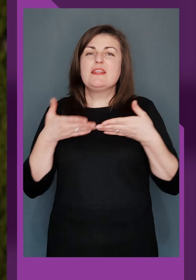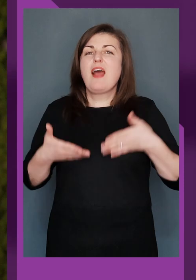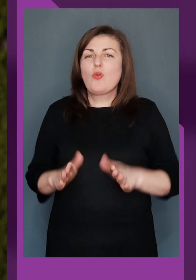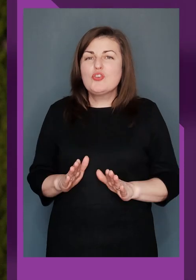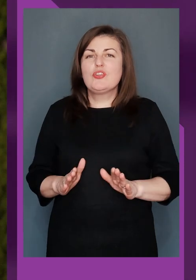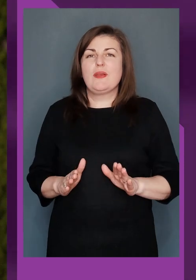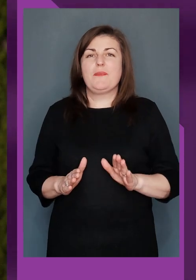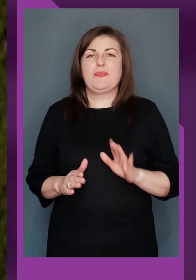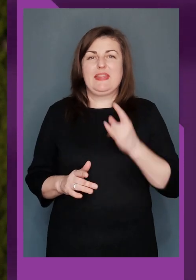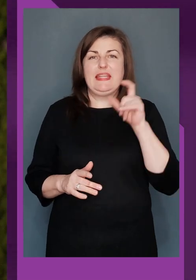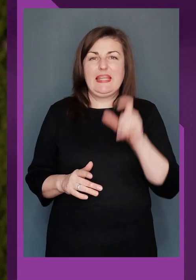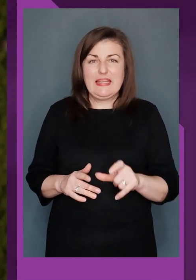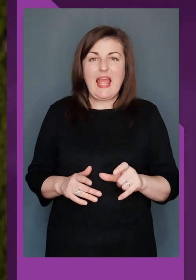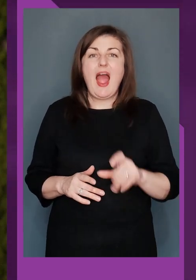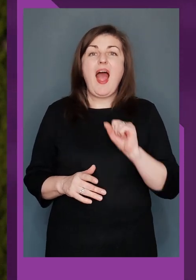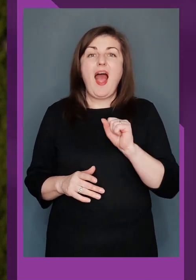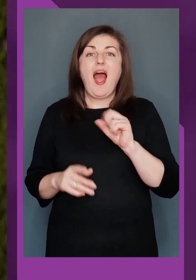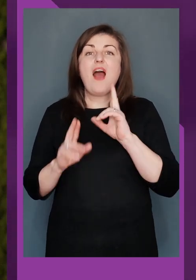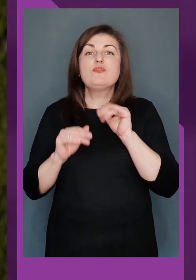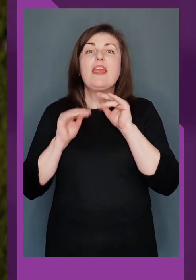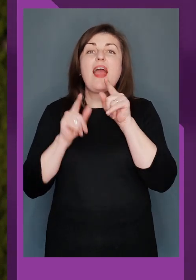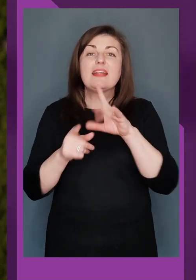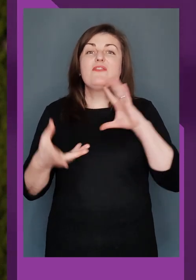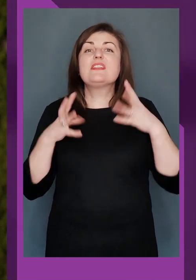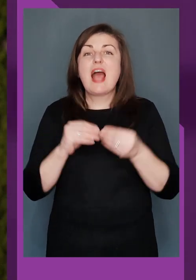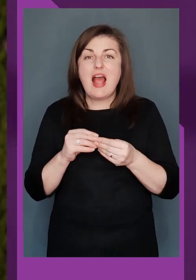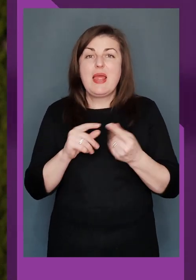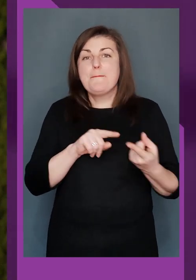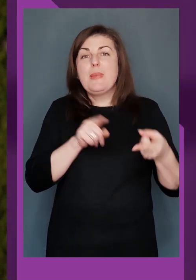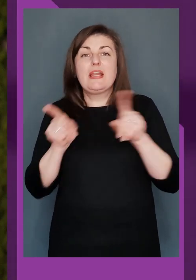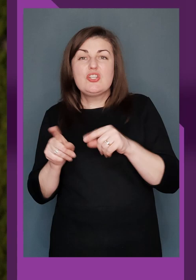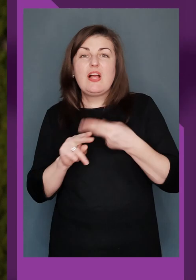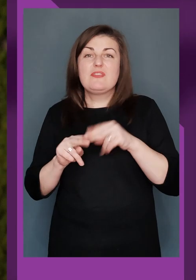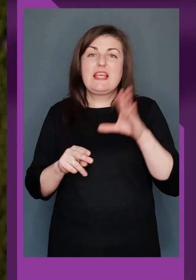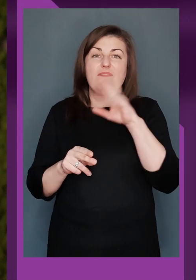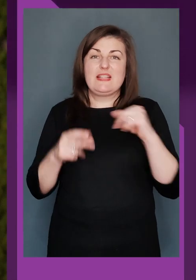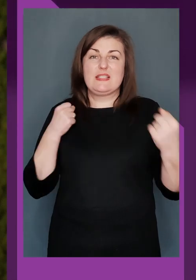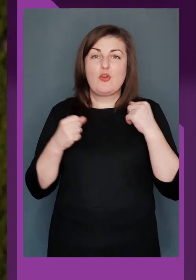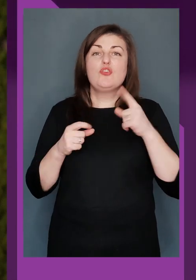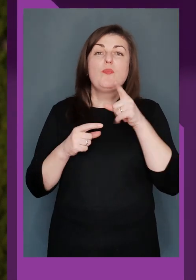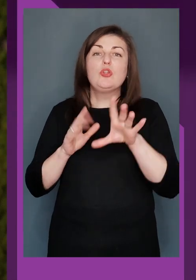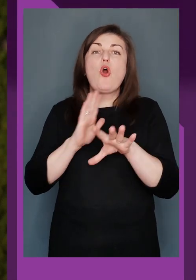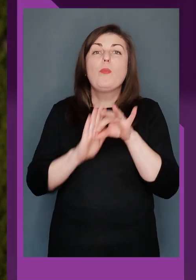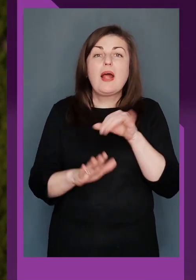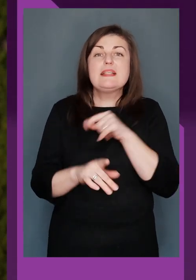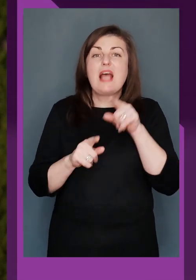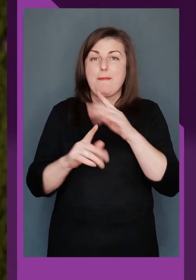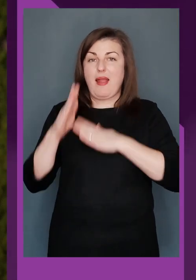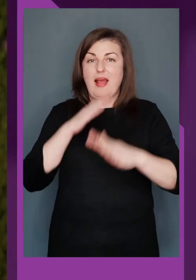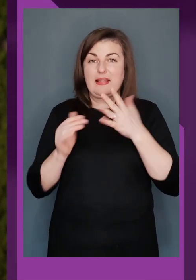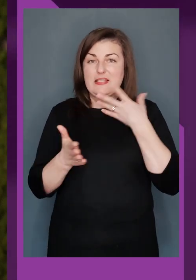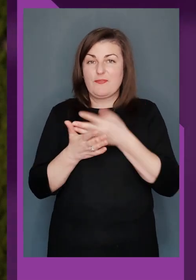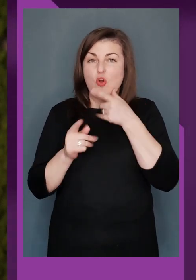вимушену через народження дитинки, а через те, як ти взагалі перейшла в цей вид спорту і чому ти обрала